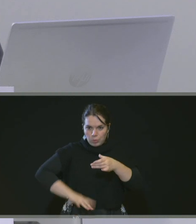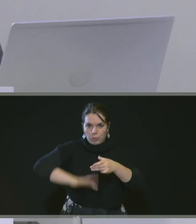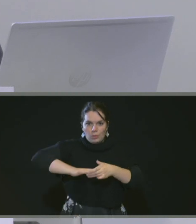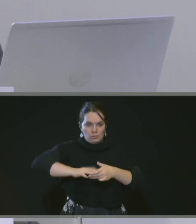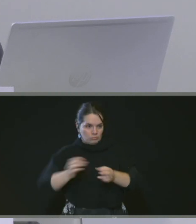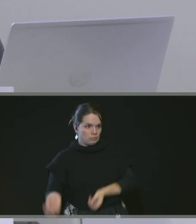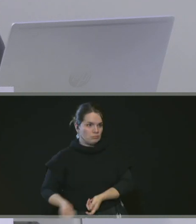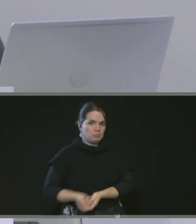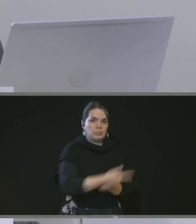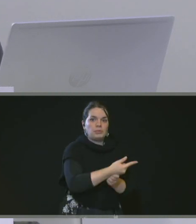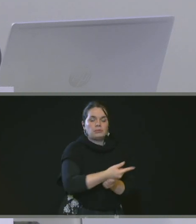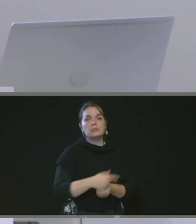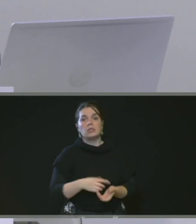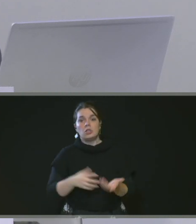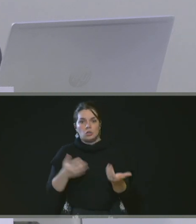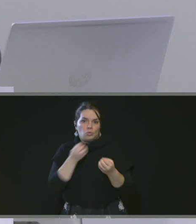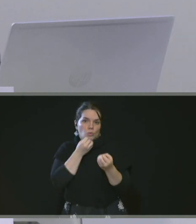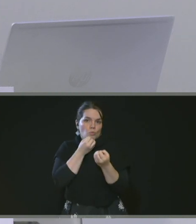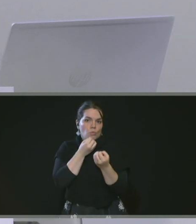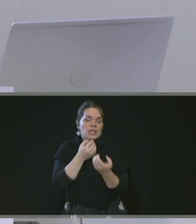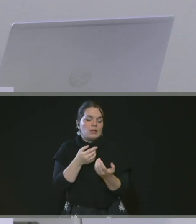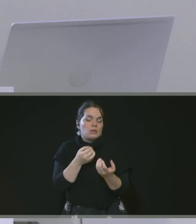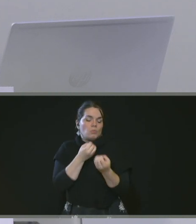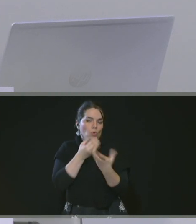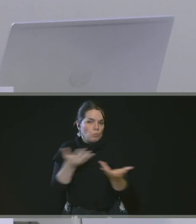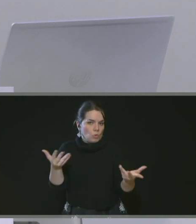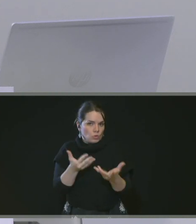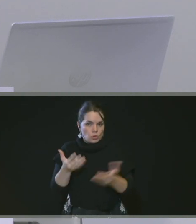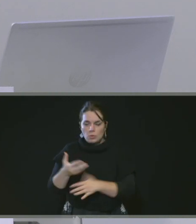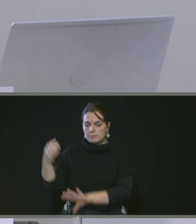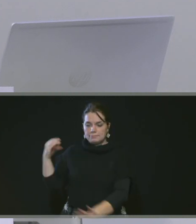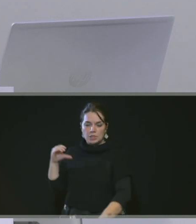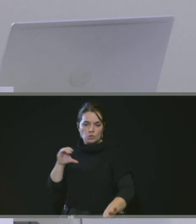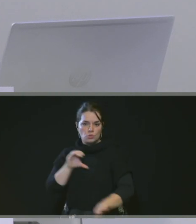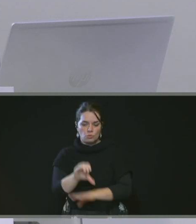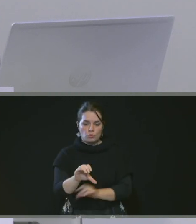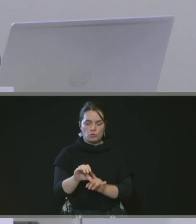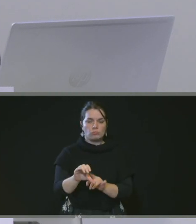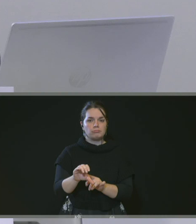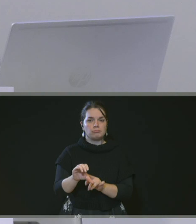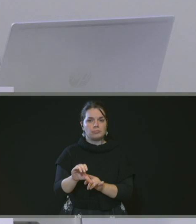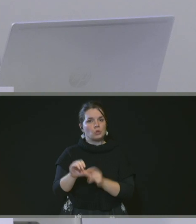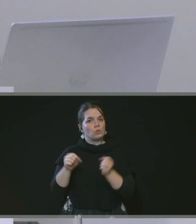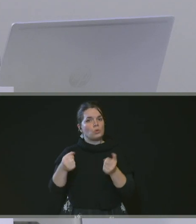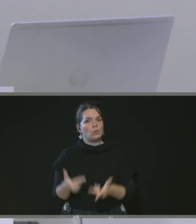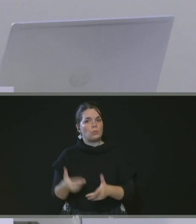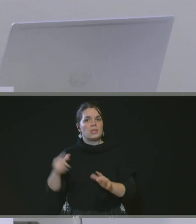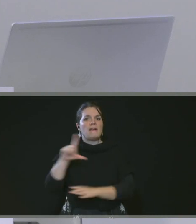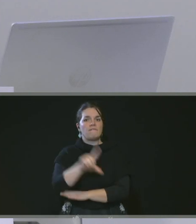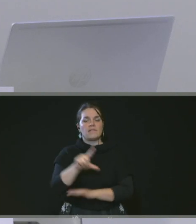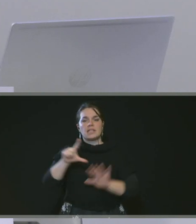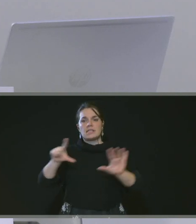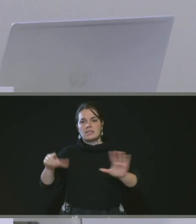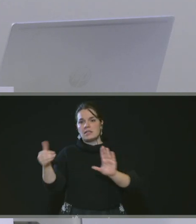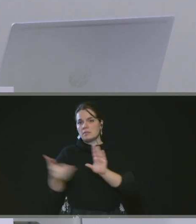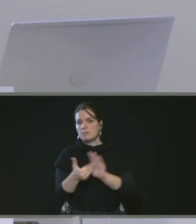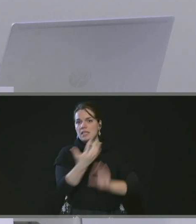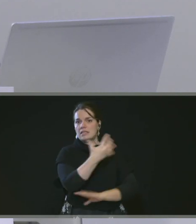au titre du dispositif dynamique location, une subvention à la société Vera Gros d'un montant de 27 540 euros.